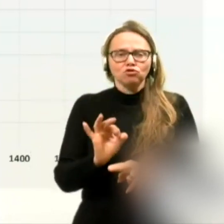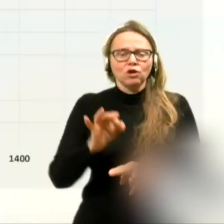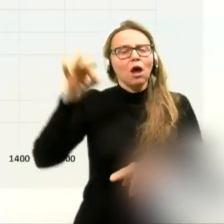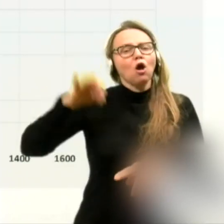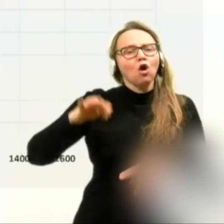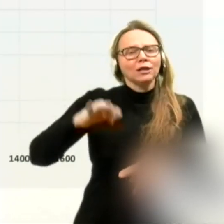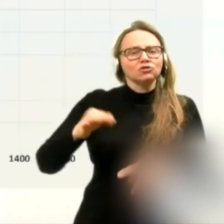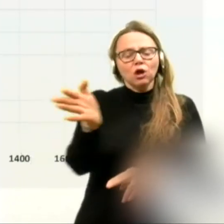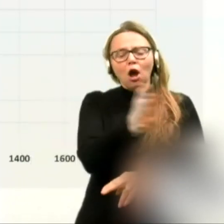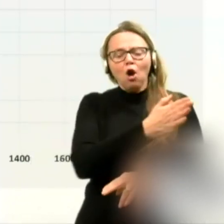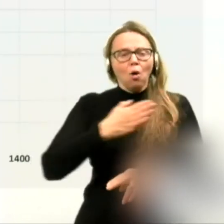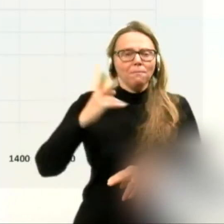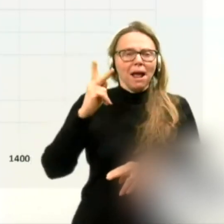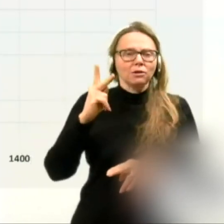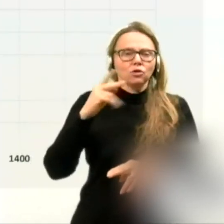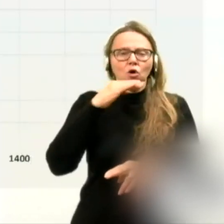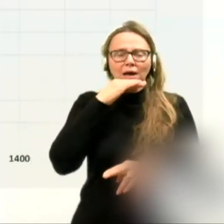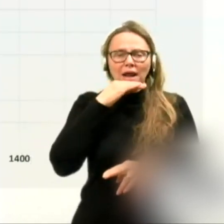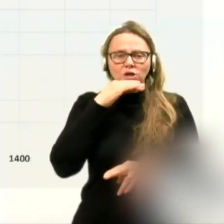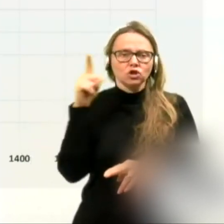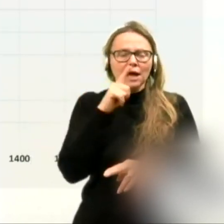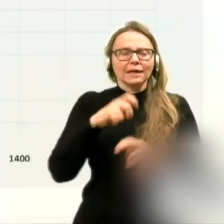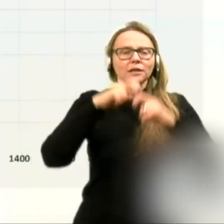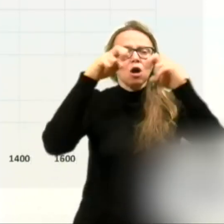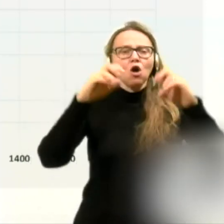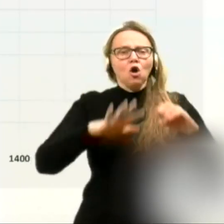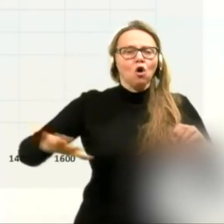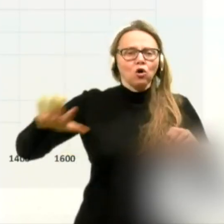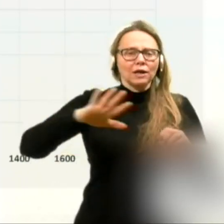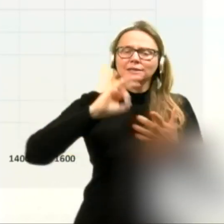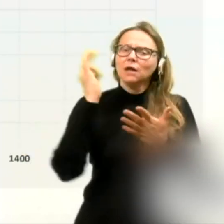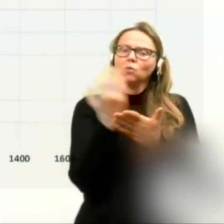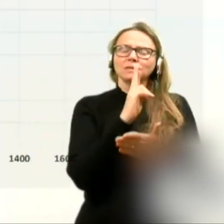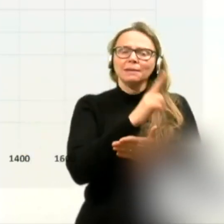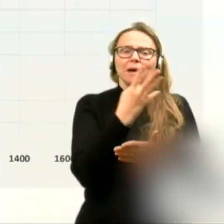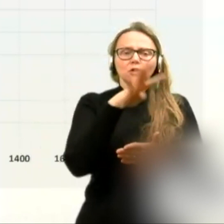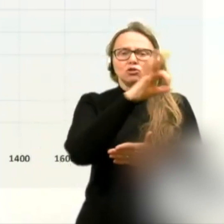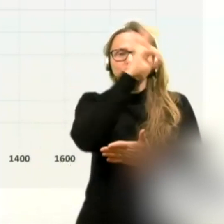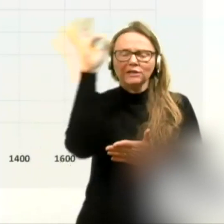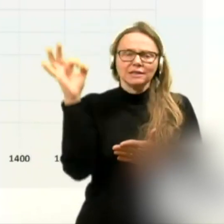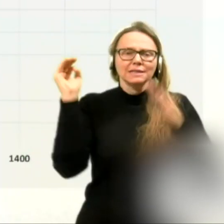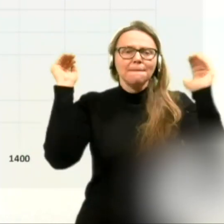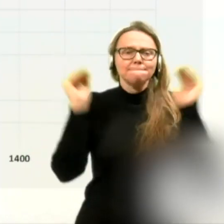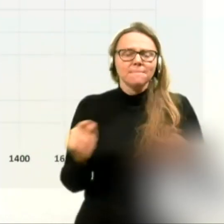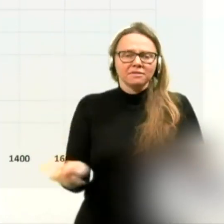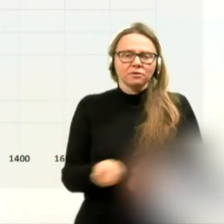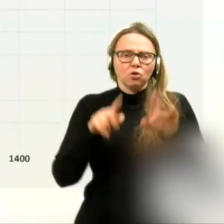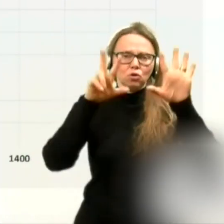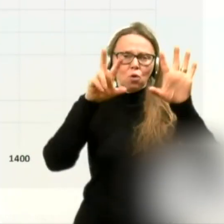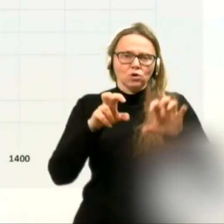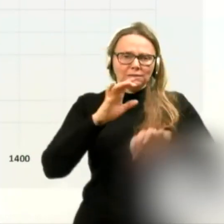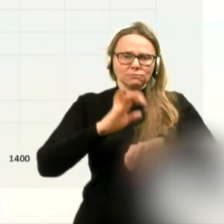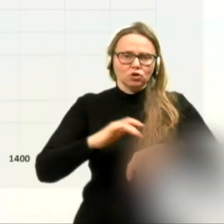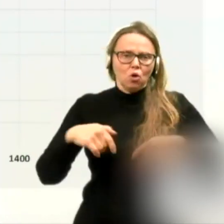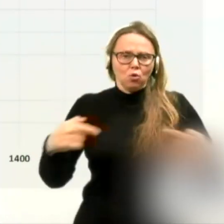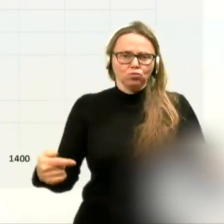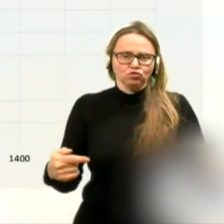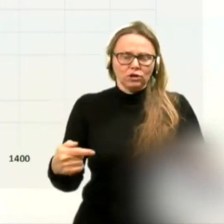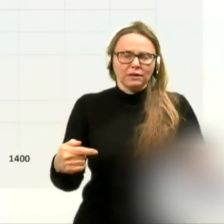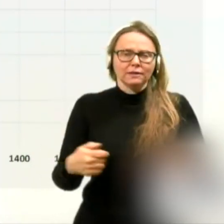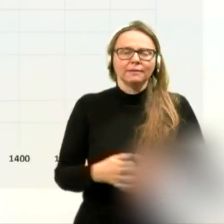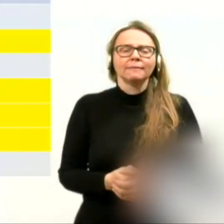Goriška, Obalnokraška in Gorenska. Vse imajo na 14 dni manj kot 800 okuženih.